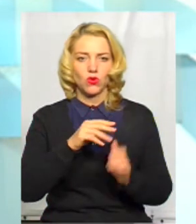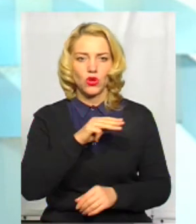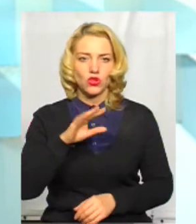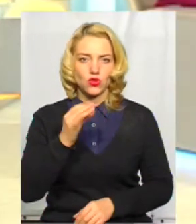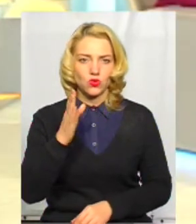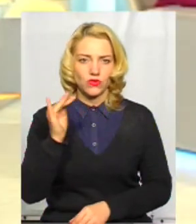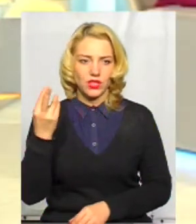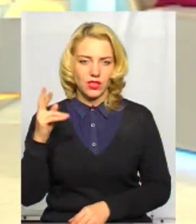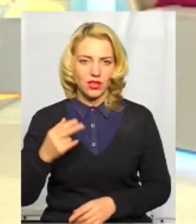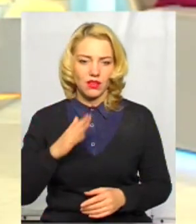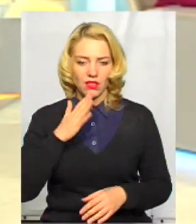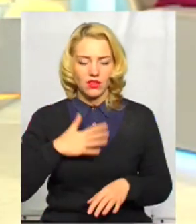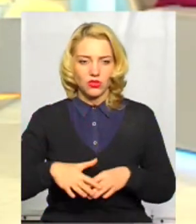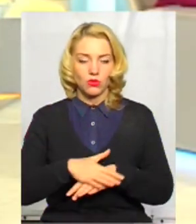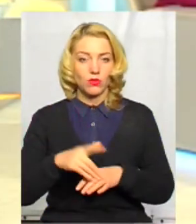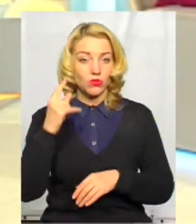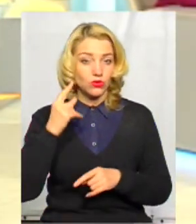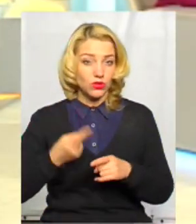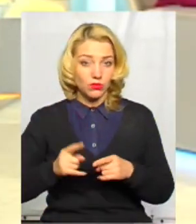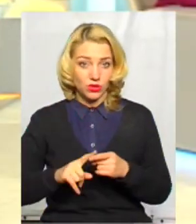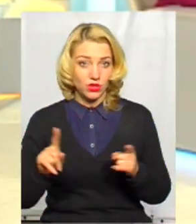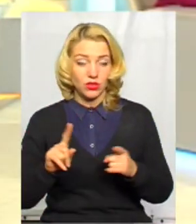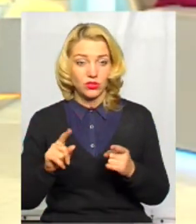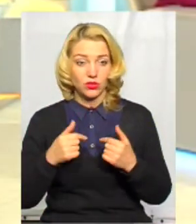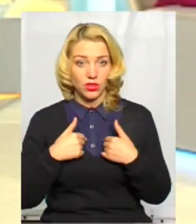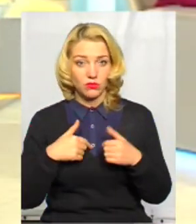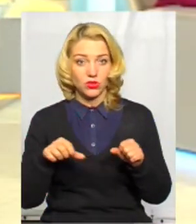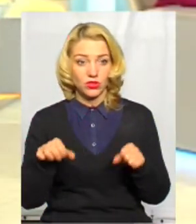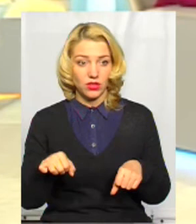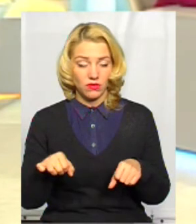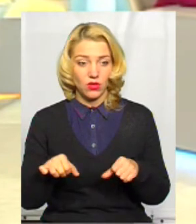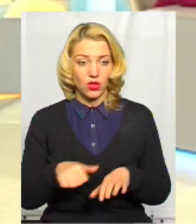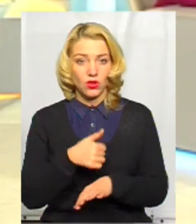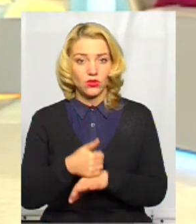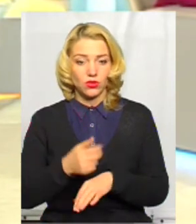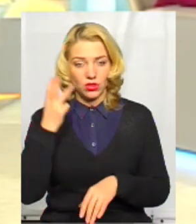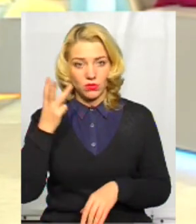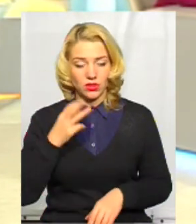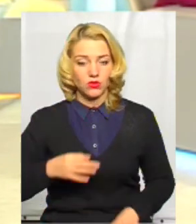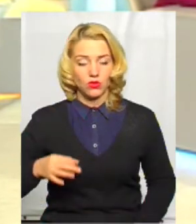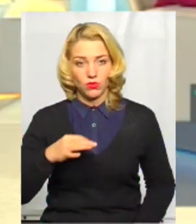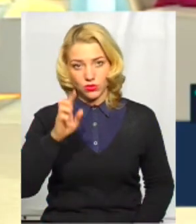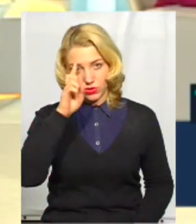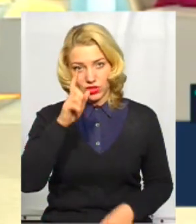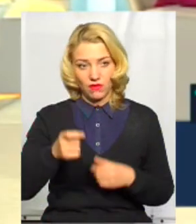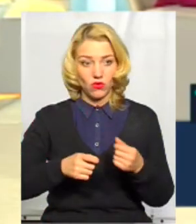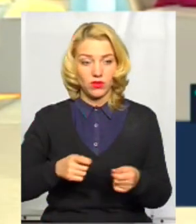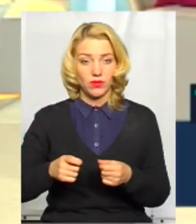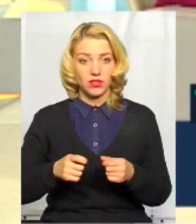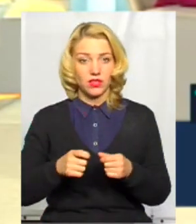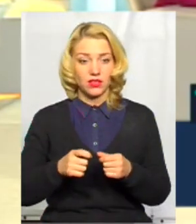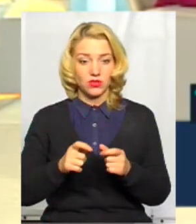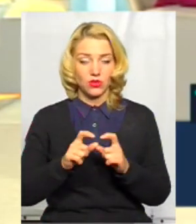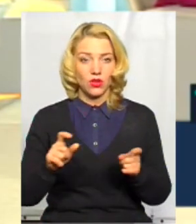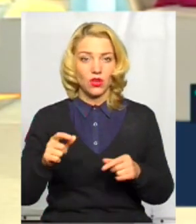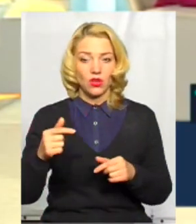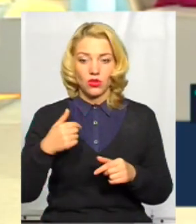наша громадськість почула про те, що я, можливо, очолю Хмельницьку обласну державну адміністрацію, до мене почали